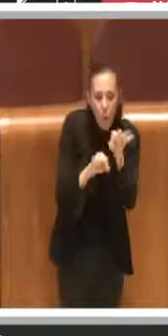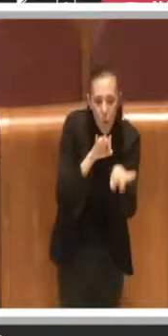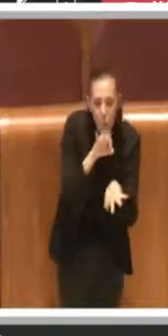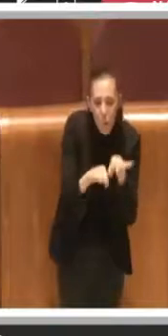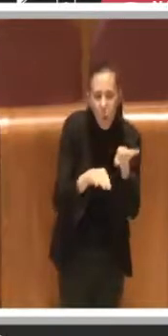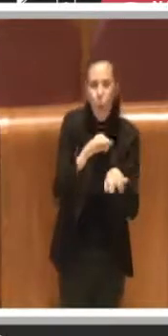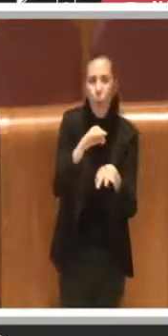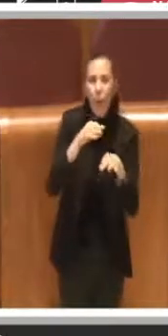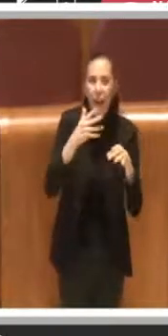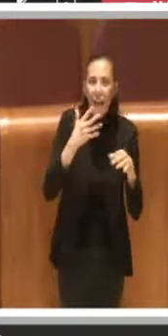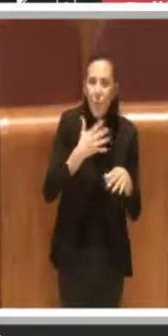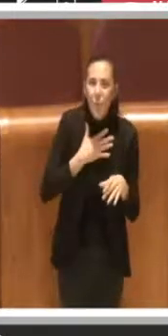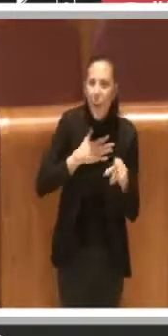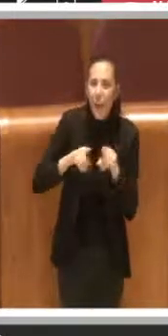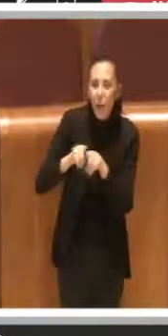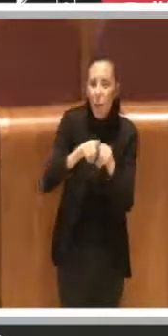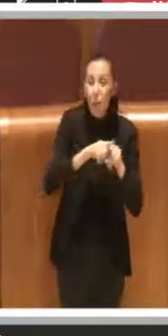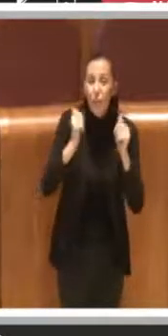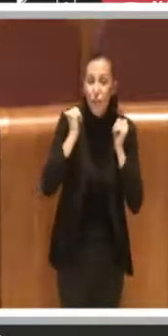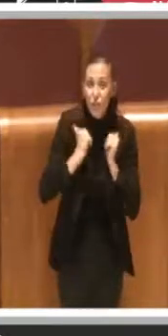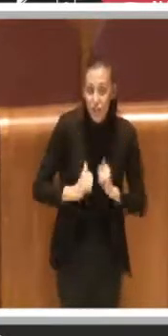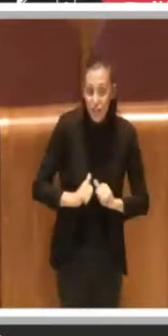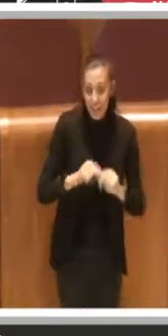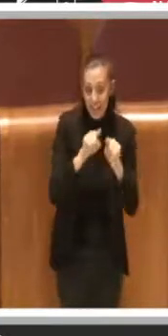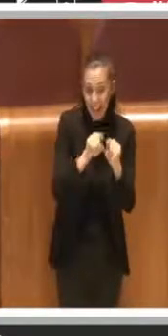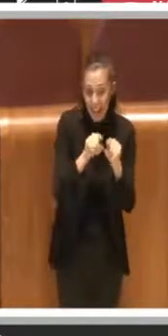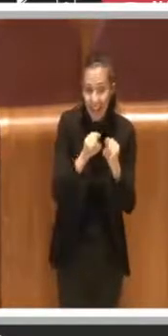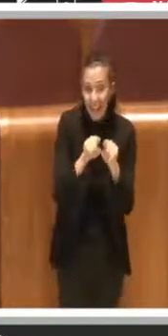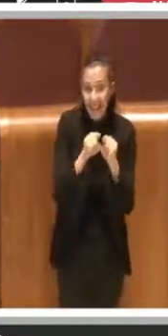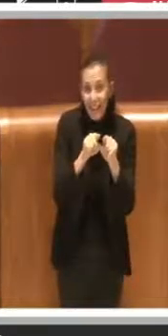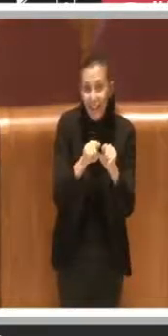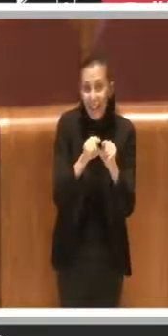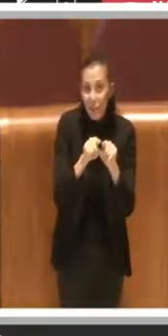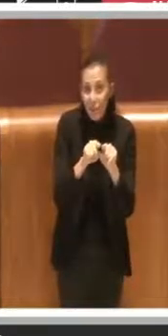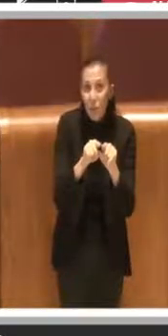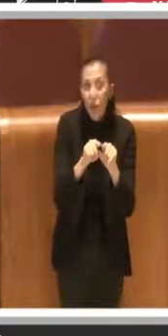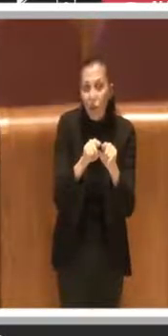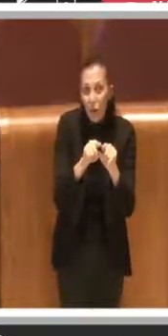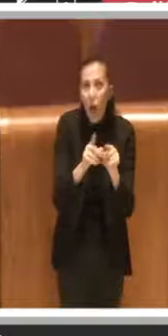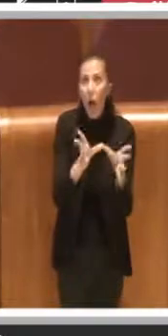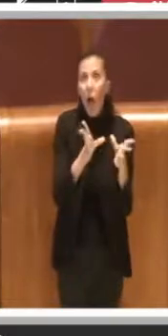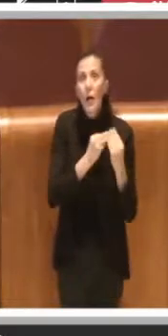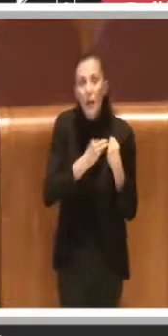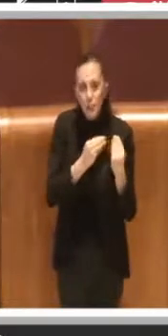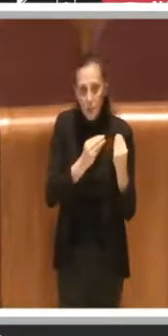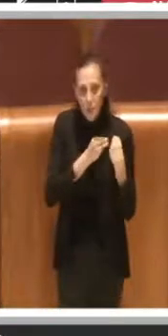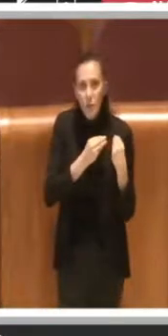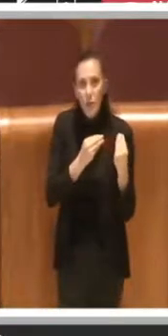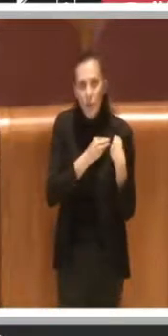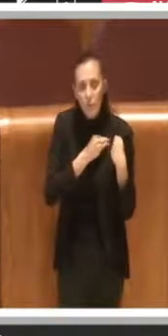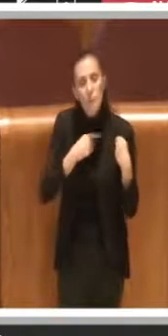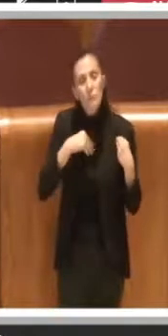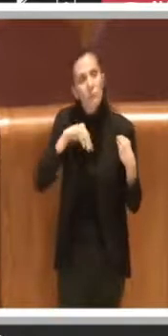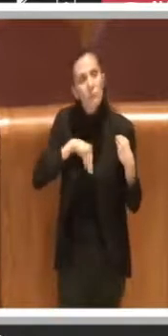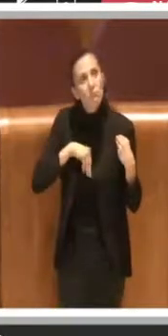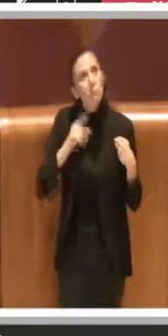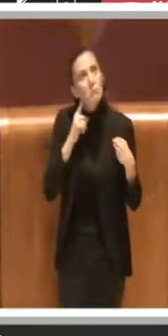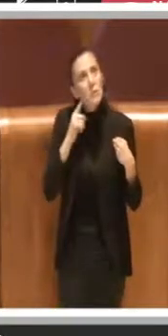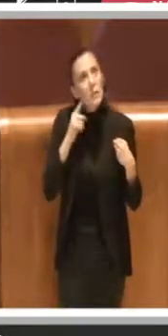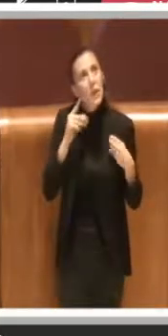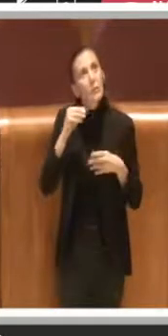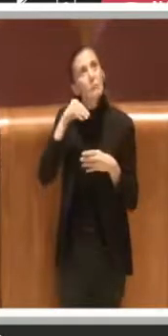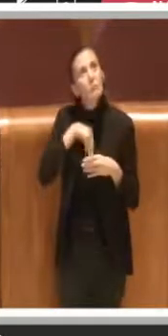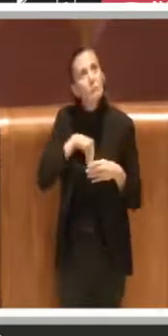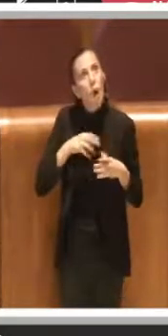comune, il cittadino riesce a farsi carico del bene comune, riesce a sentirsi parte della comunità,